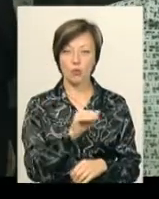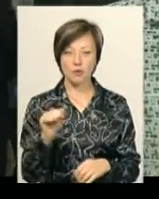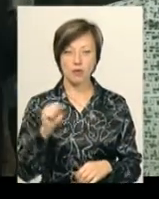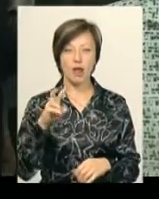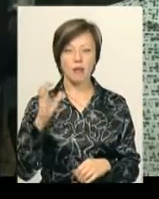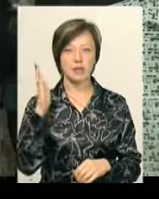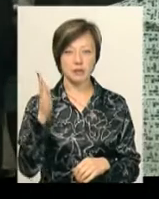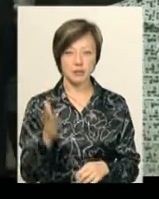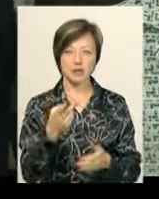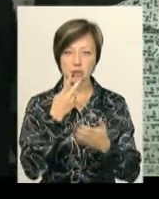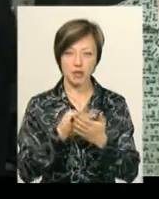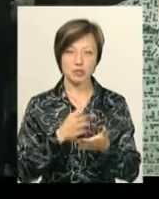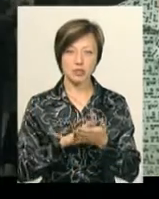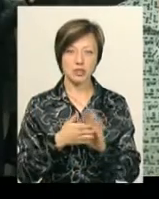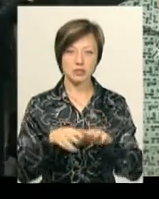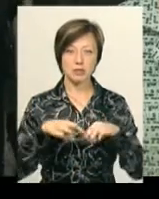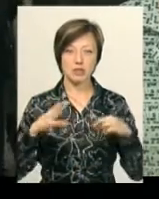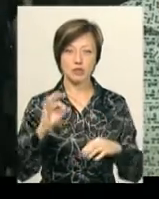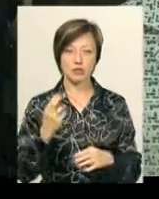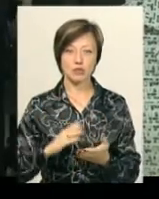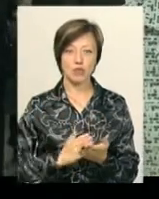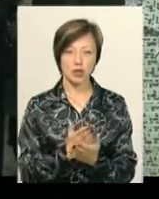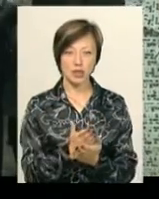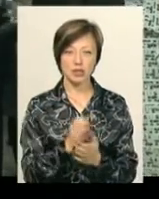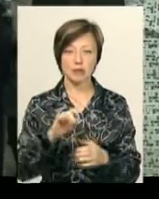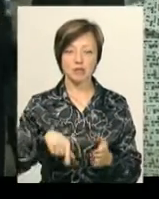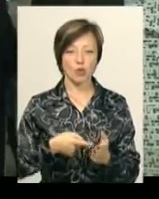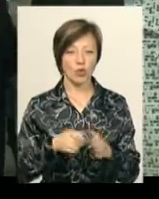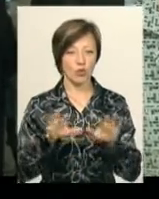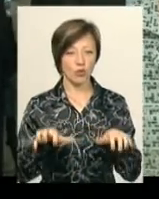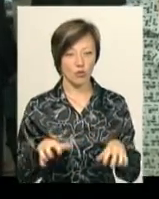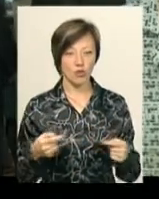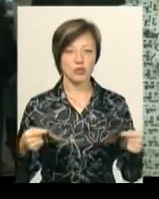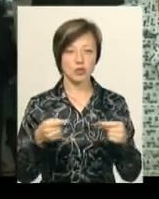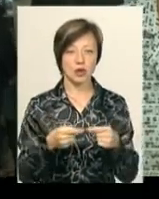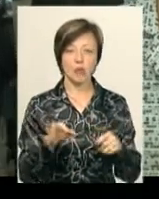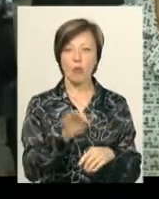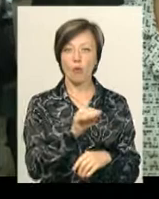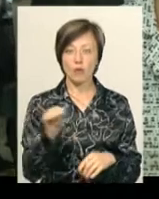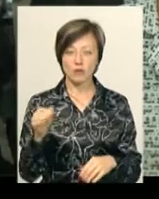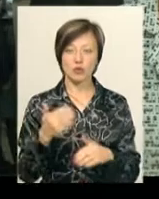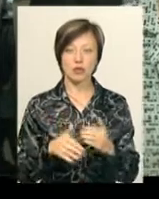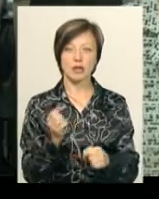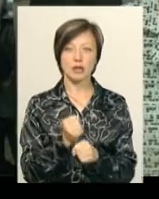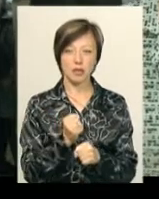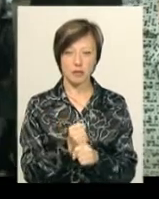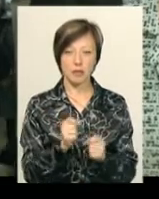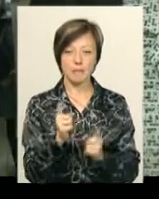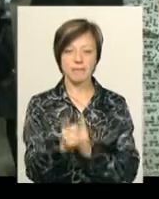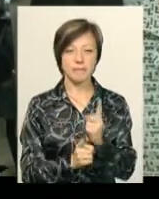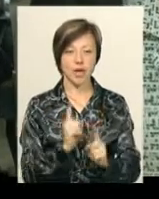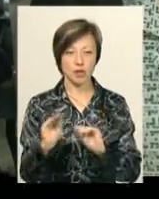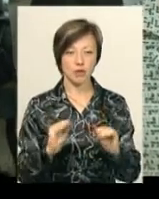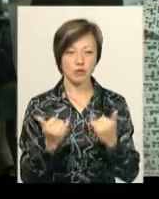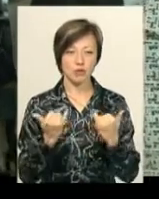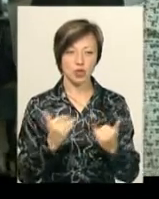перспективі ми бачимо позицію Міністерства соціальної політики і міського голови, що саме офіси, які вже діють, вони будуть переобладнані